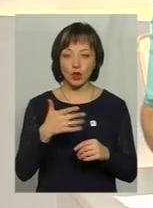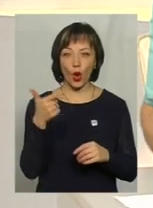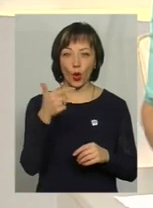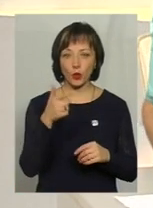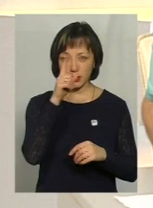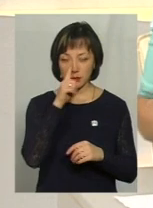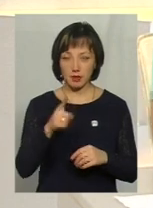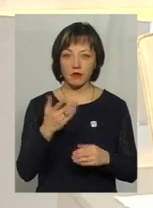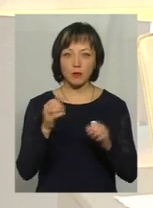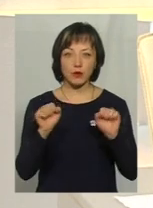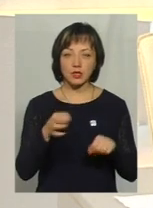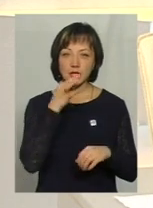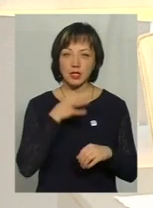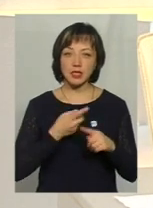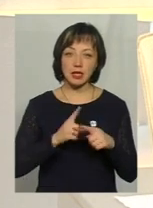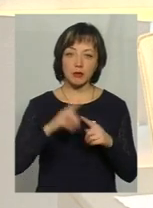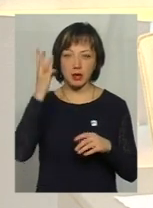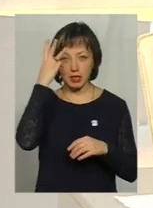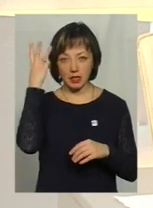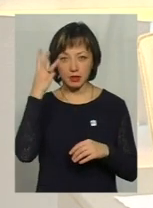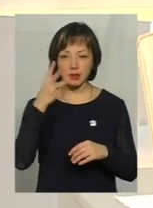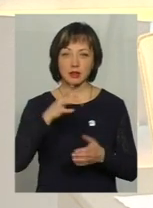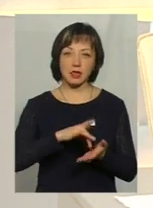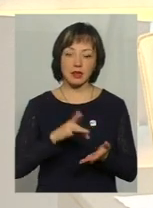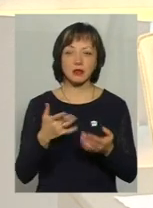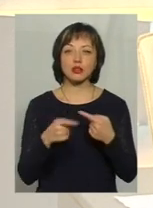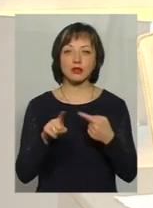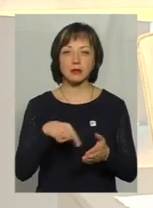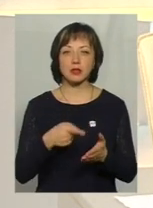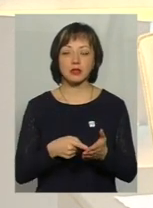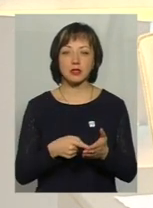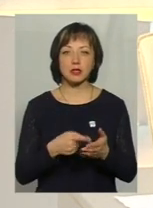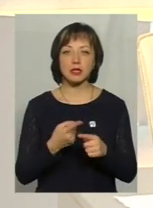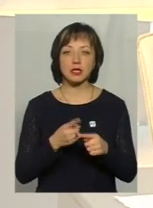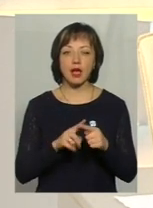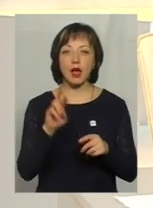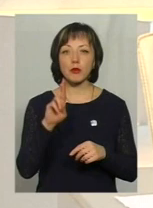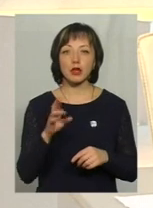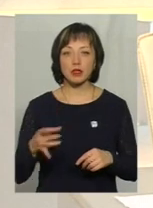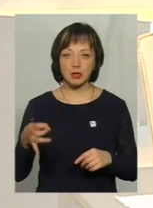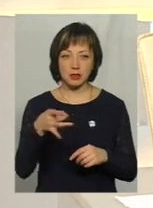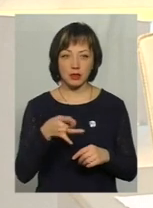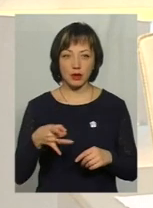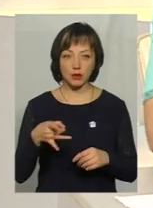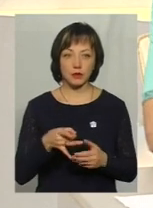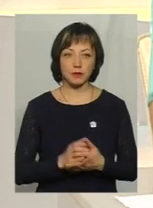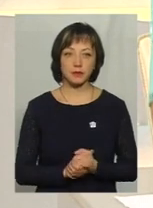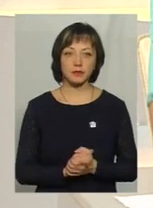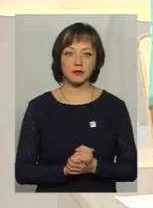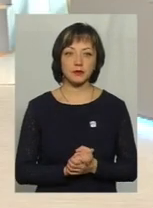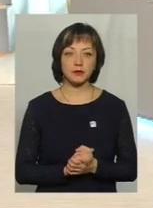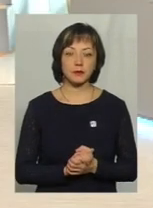Ви можете сказати, це Хмельницький обласний центр і інше місто? Ні, це Ярмолинецький район.